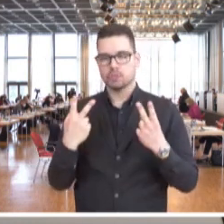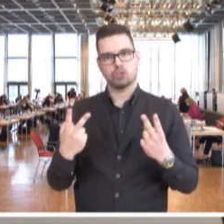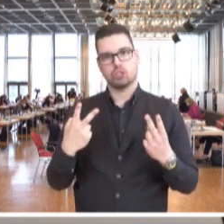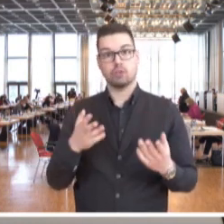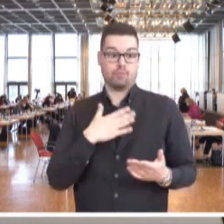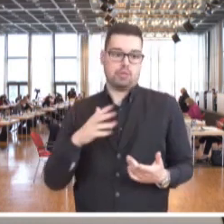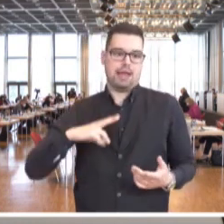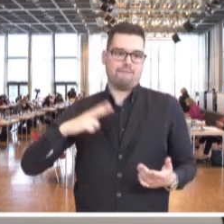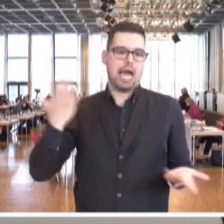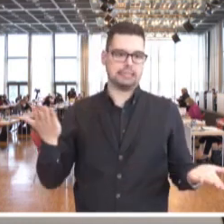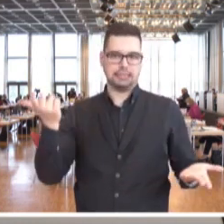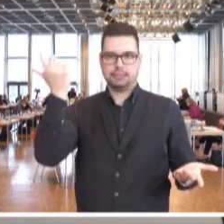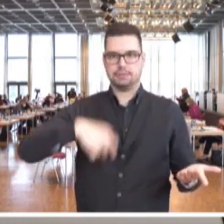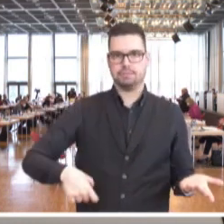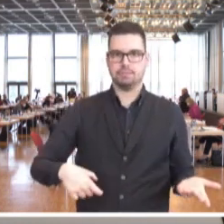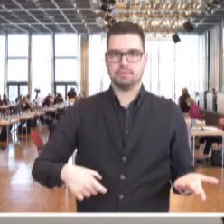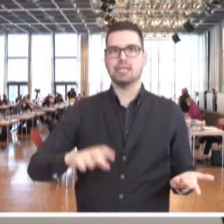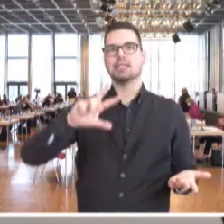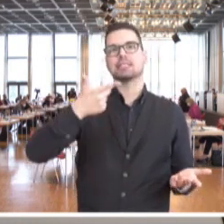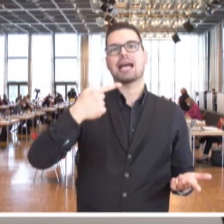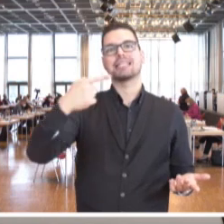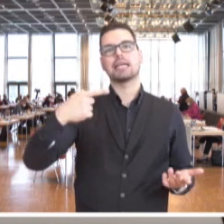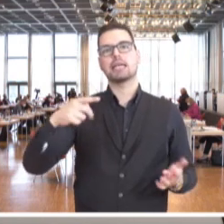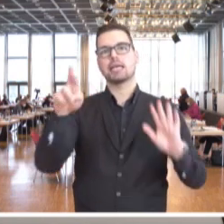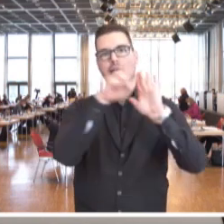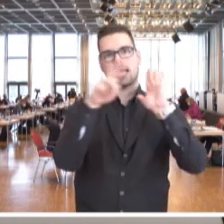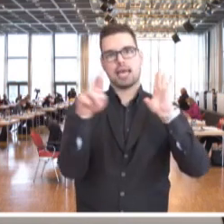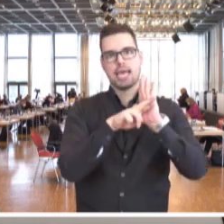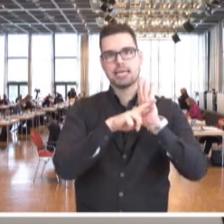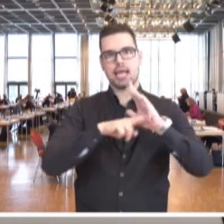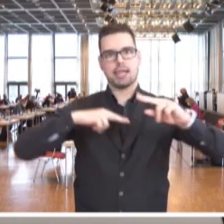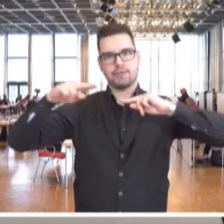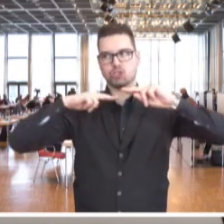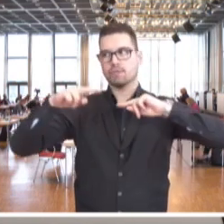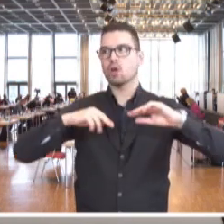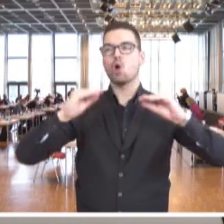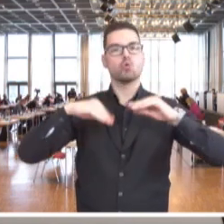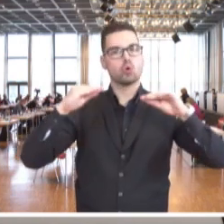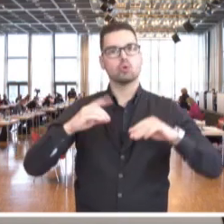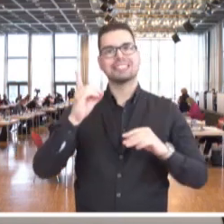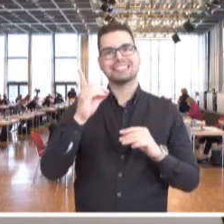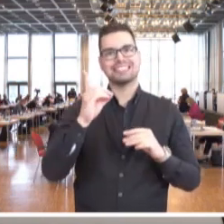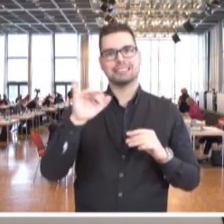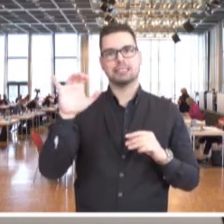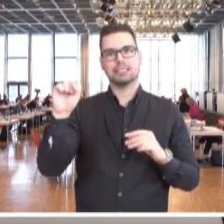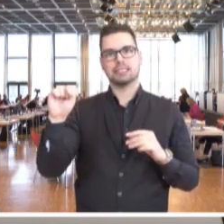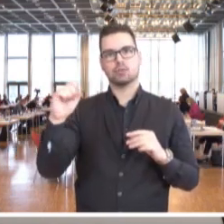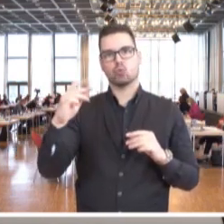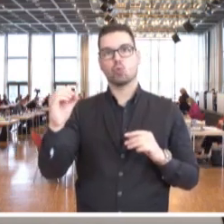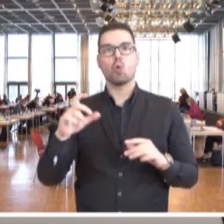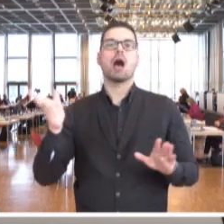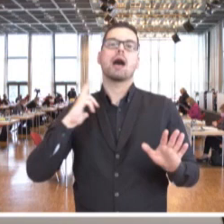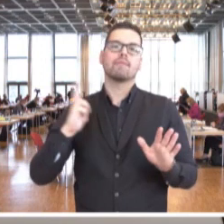das wird von uns erwartet. Die 3G-Regel für Gastronomie ist in der Rede, Lockerungen für Diskotheken und Clubs. Auch das werden wir sehen,